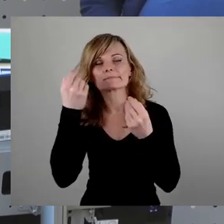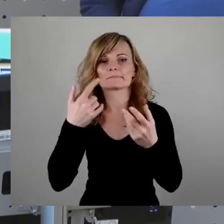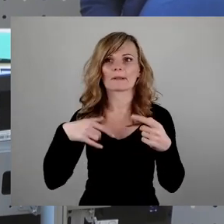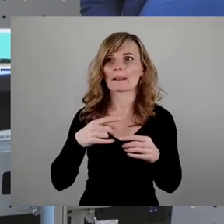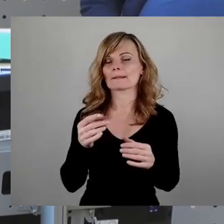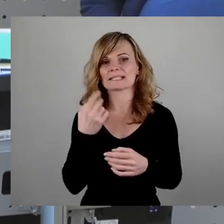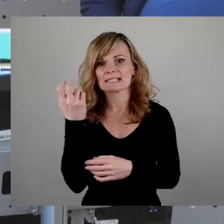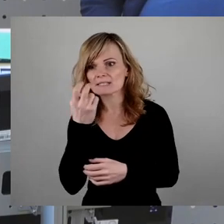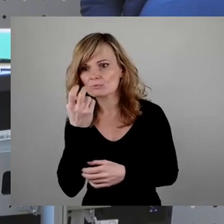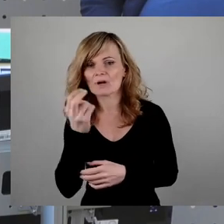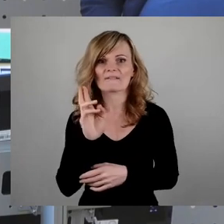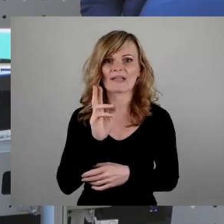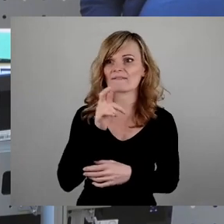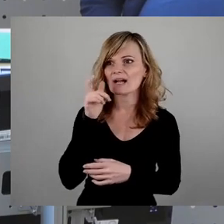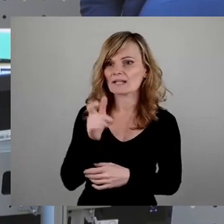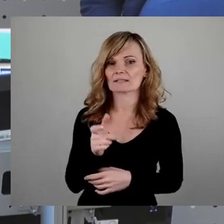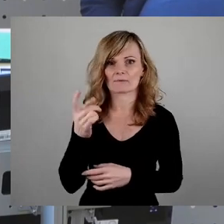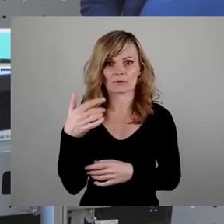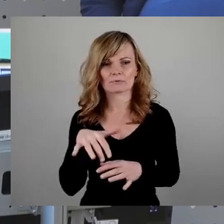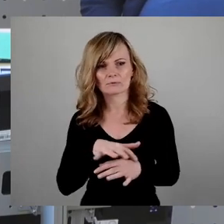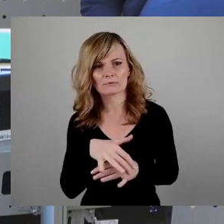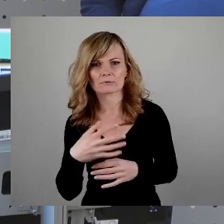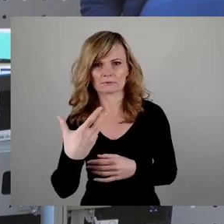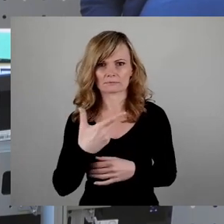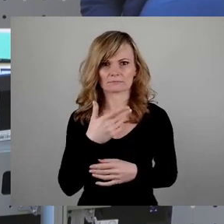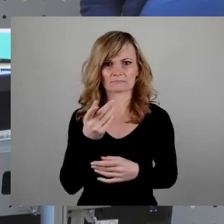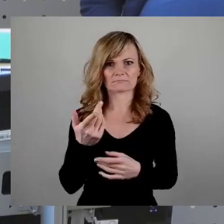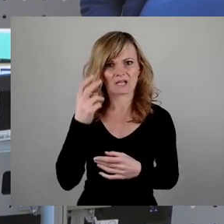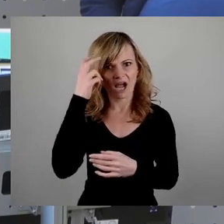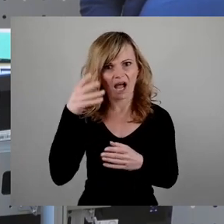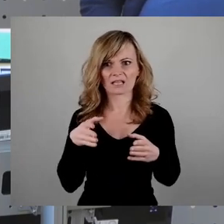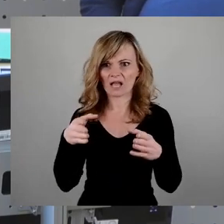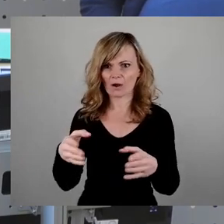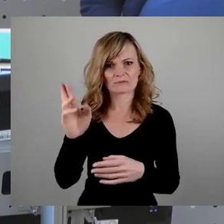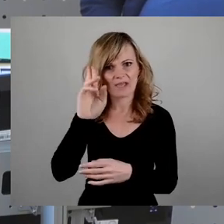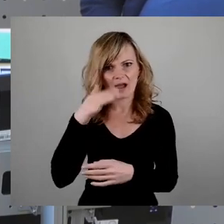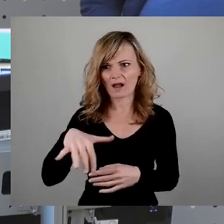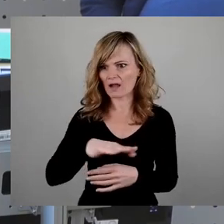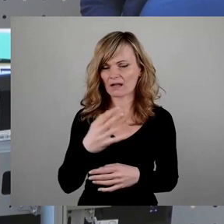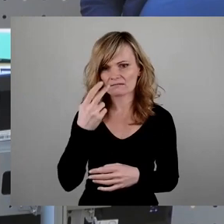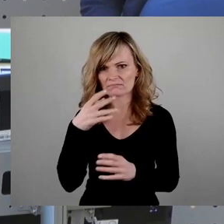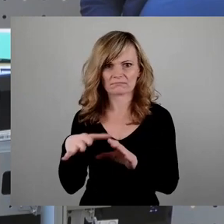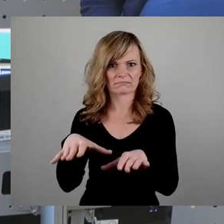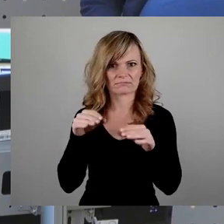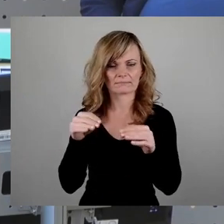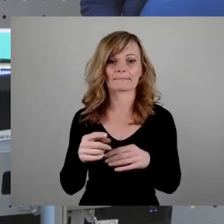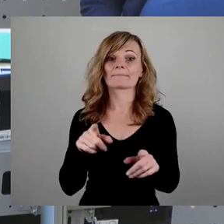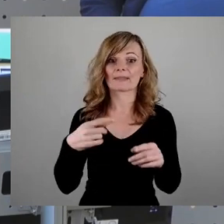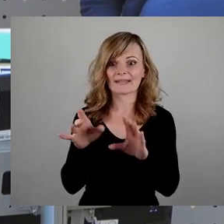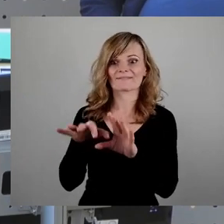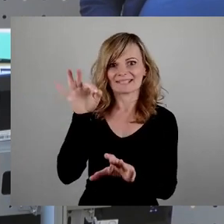fieberhaft nach einem Verantwortlichen auf den Gängen des Dresdner Rathauses. Die dann gefundene Erklärung überraschte einigermaßen.